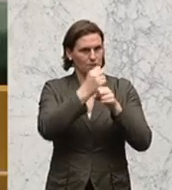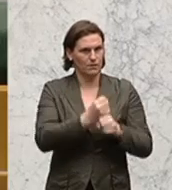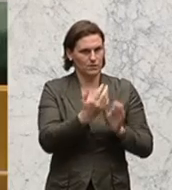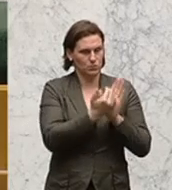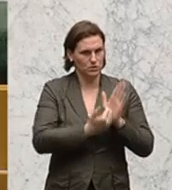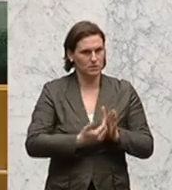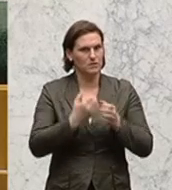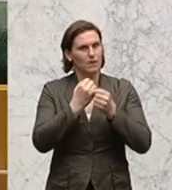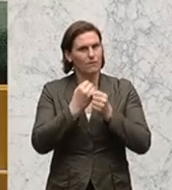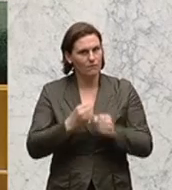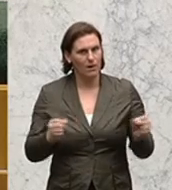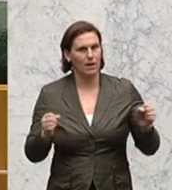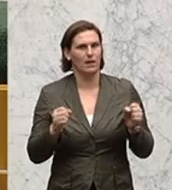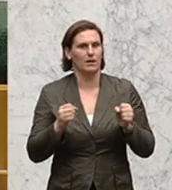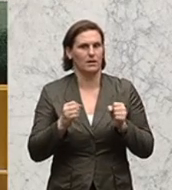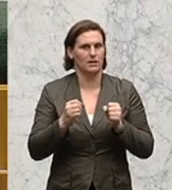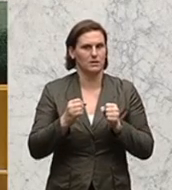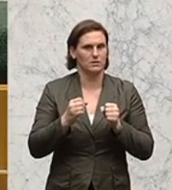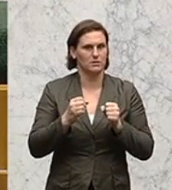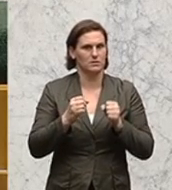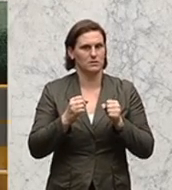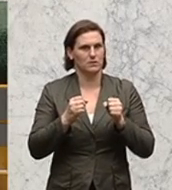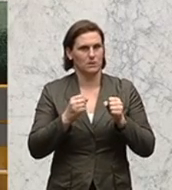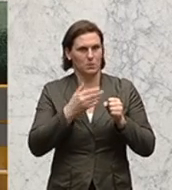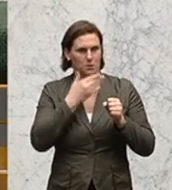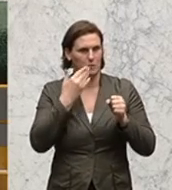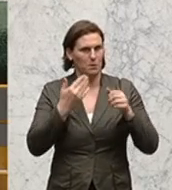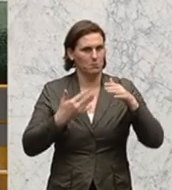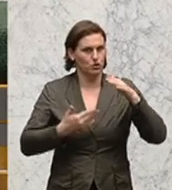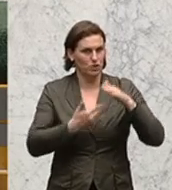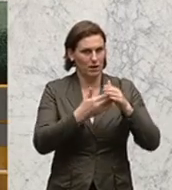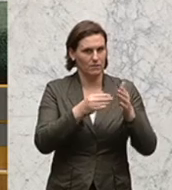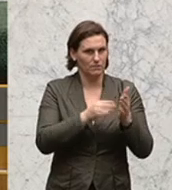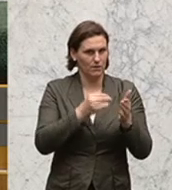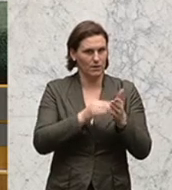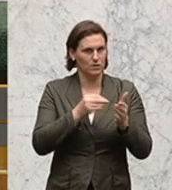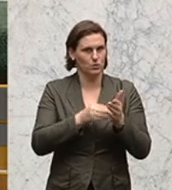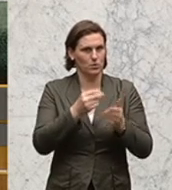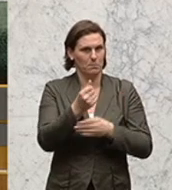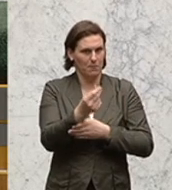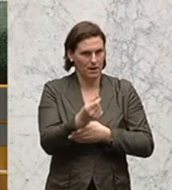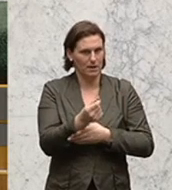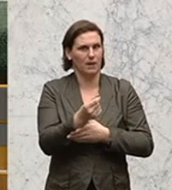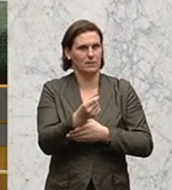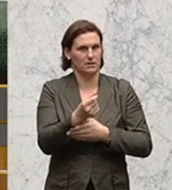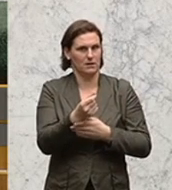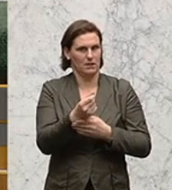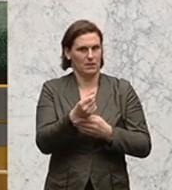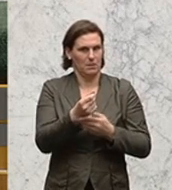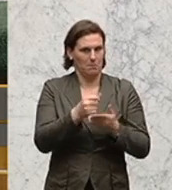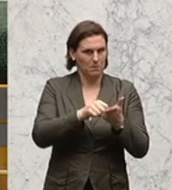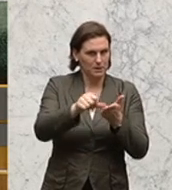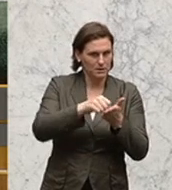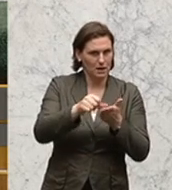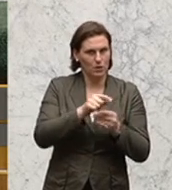über die Freiheit zur unbeschränkten Verwendung vom Gargeld im Zahlungsverkehr, eine